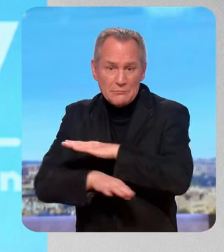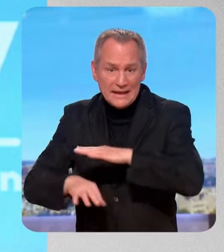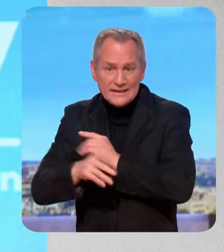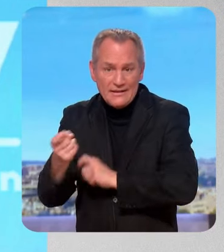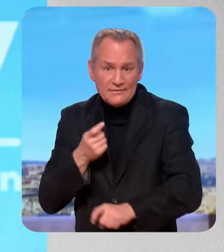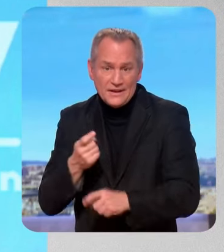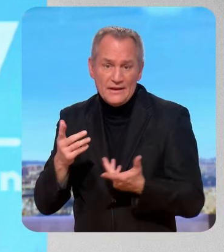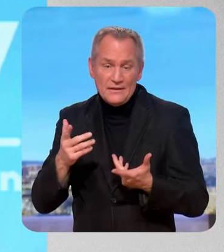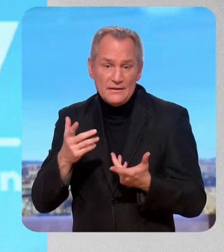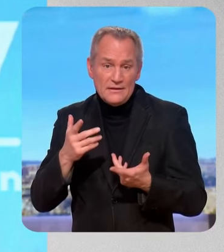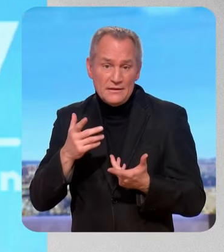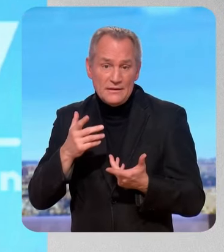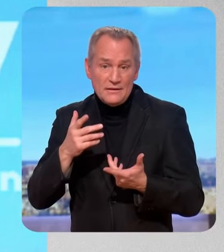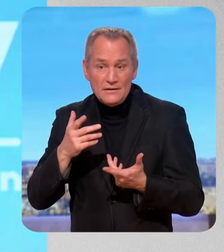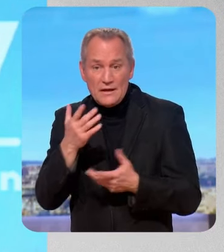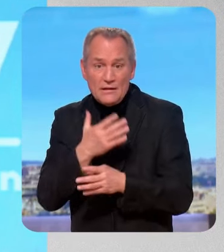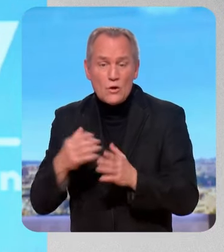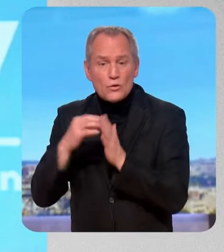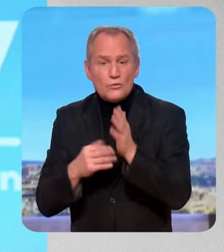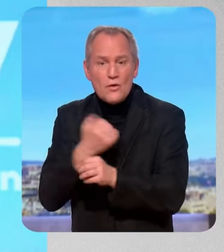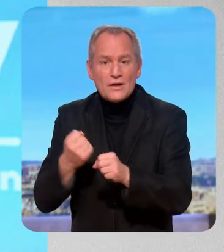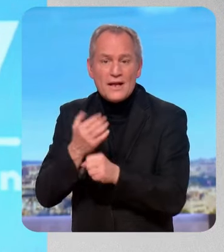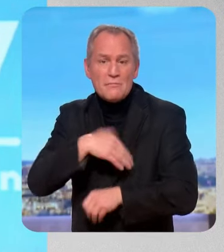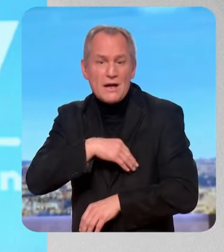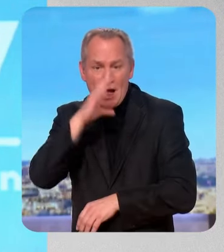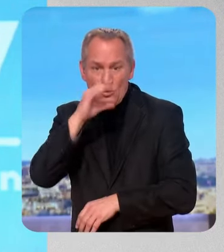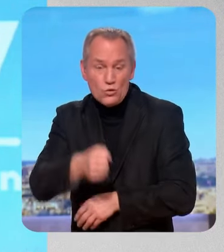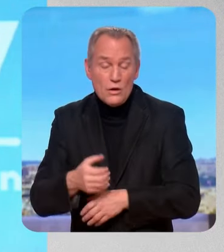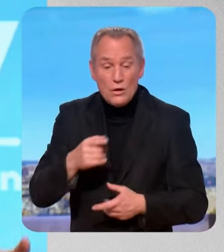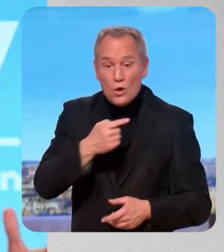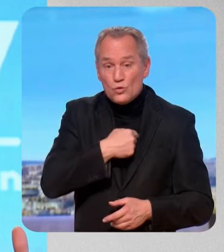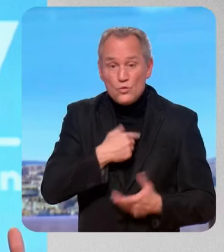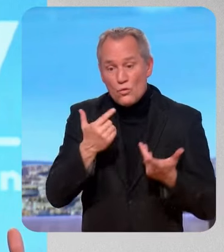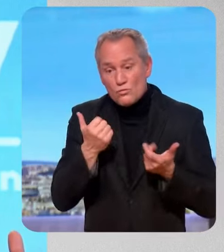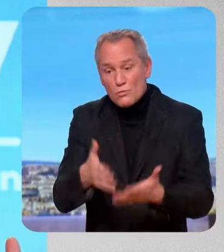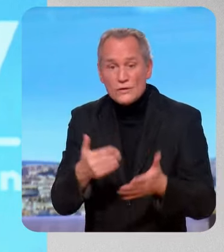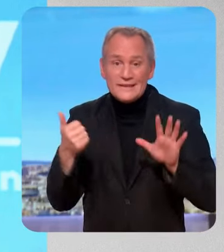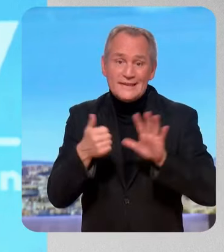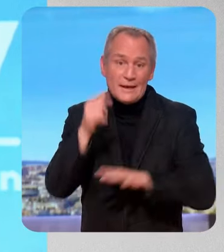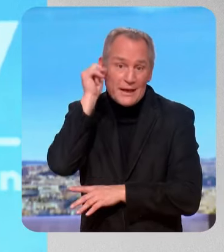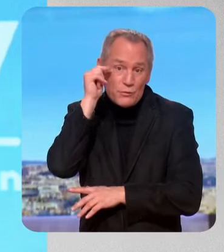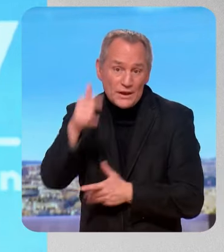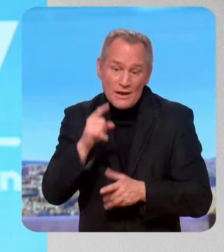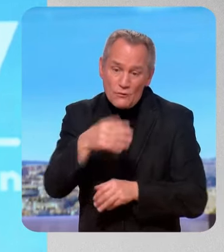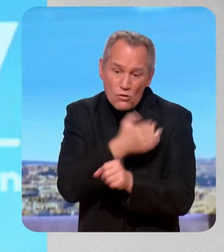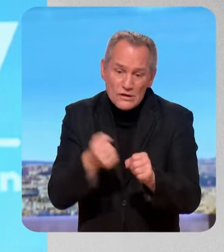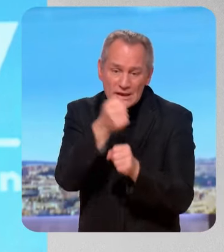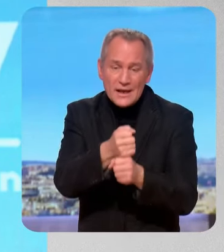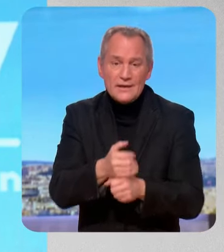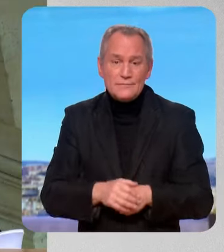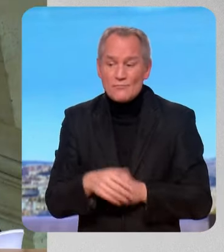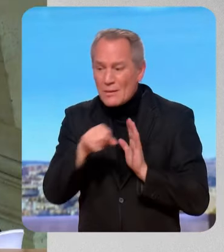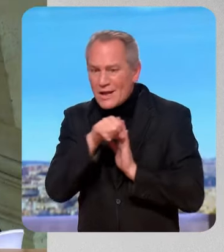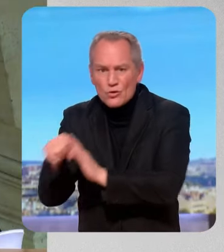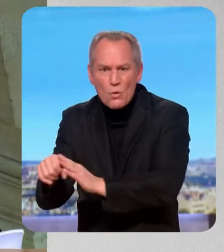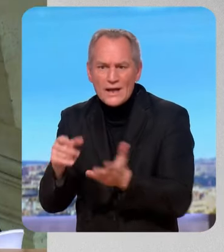République. C'est d'ailleurs pour ça que nous proposons un meeting le 5 février avec l'ensemble des forces de gauche,'écologiste. Enfin, voir la droite